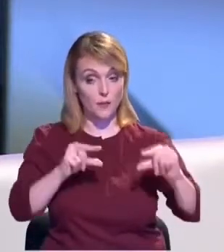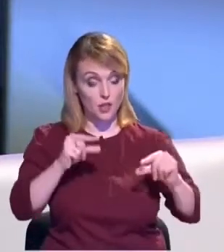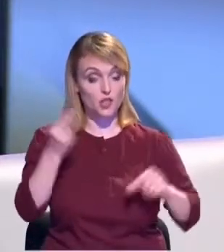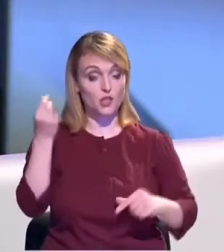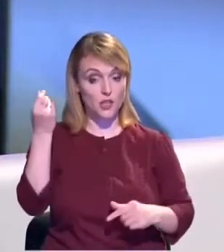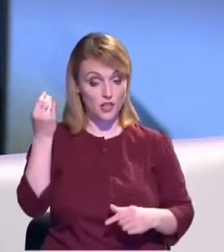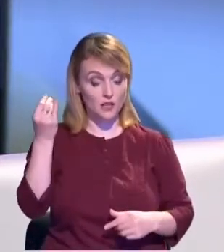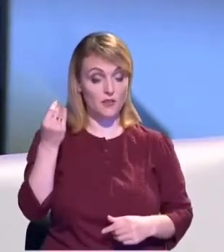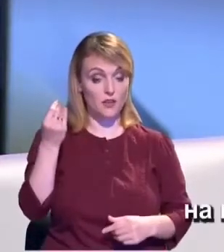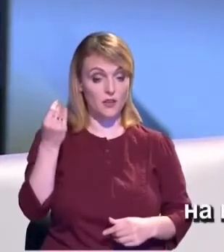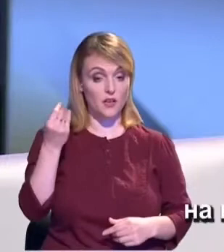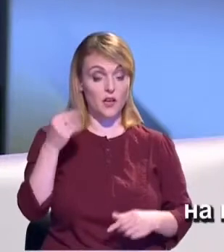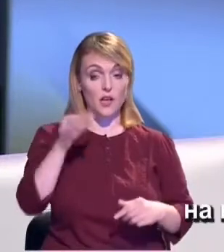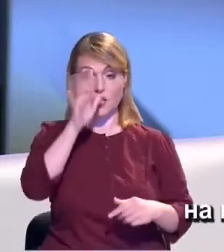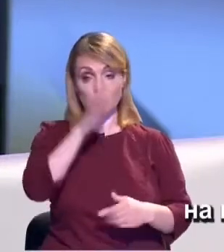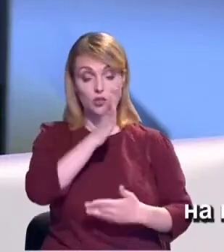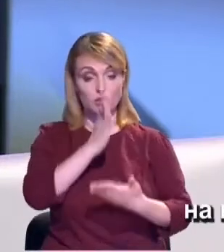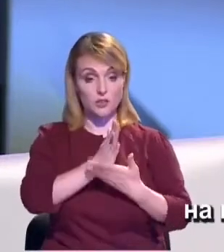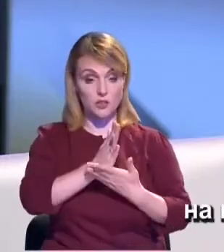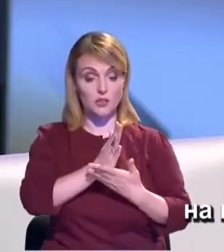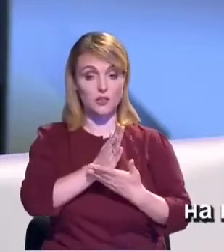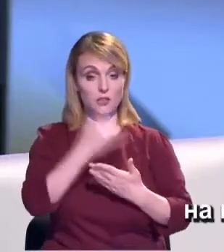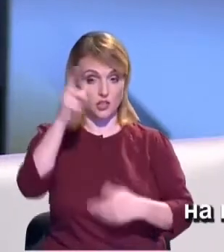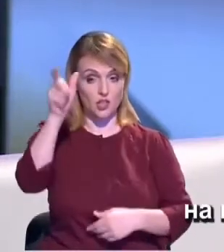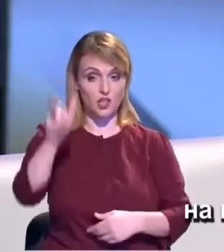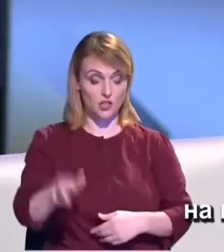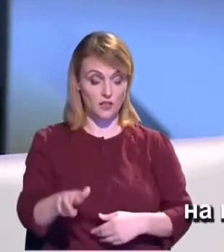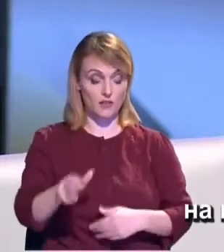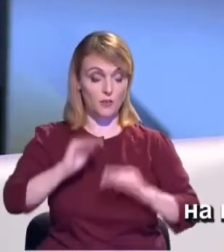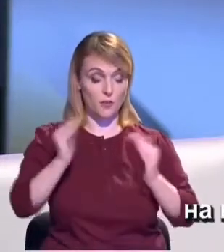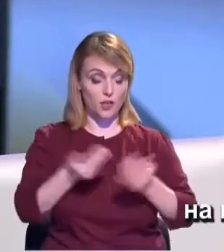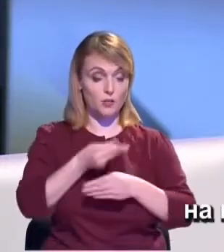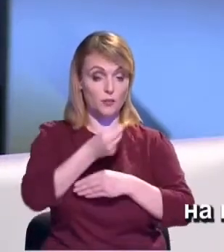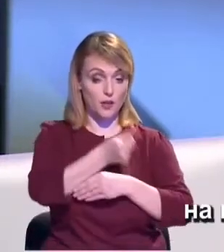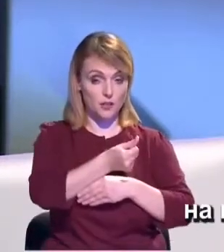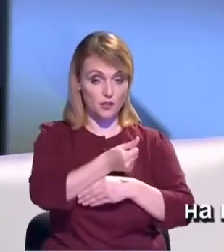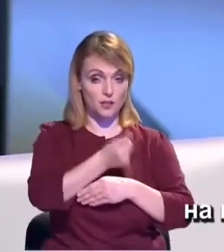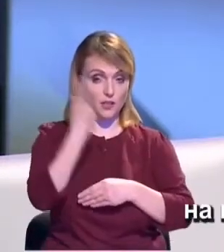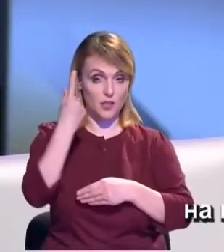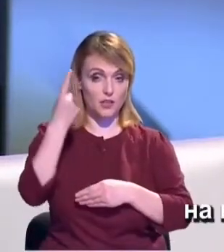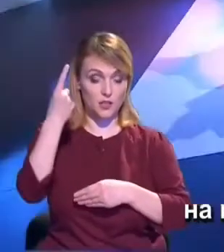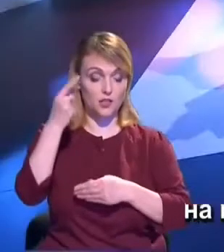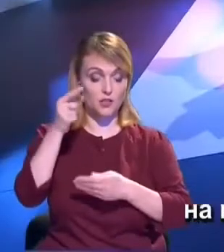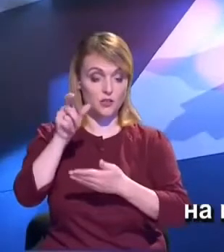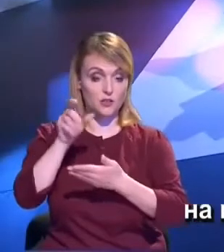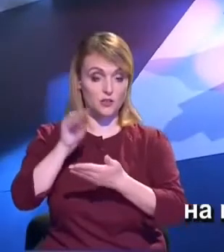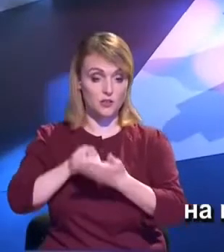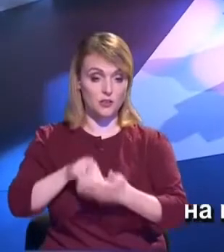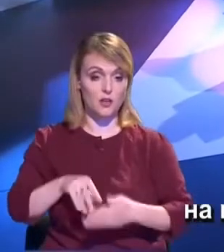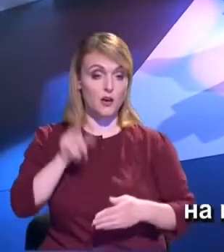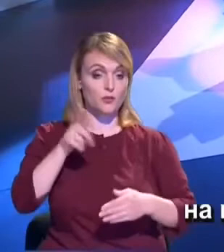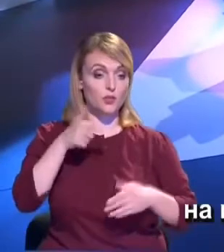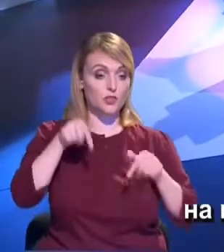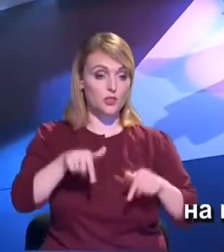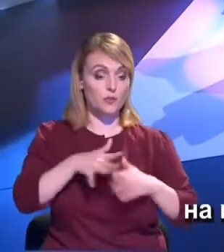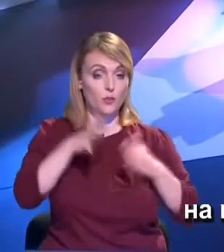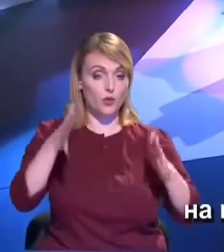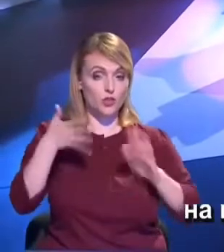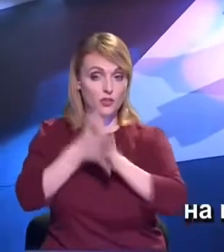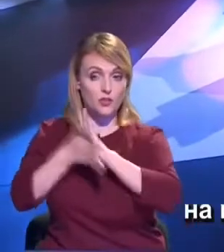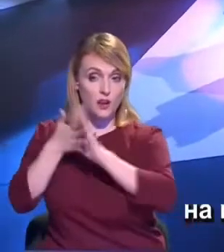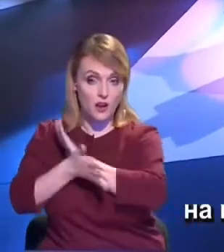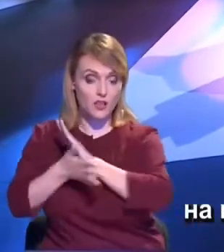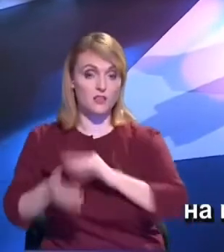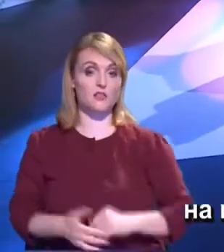deci, respectiv, Chișinău are cea mai mare pondere de alimentare cu apă și, respectiv, de canalizare. Deci,